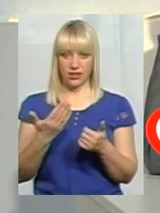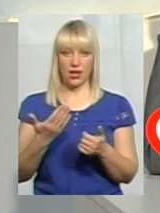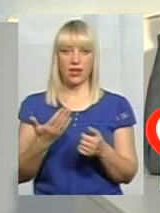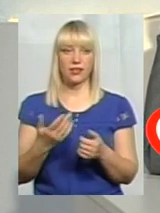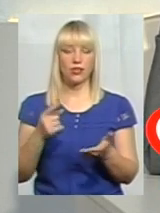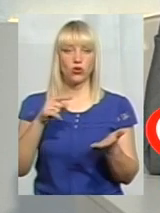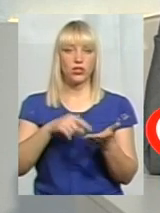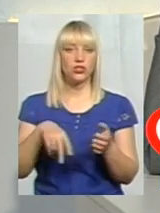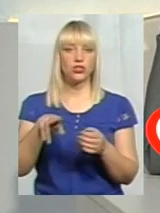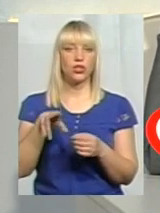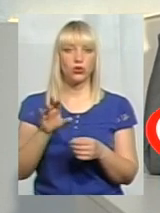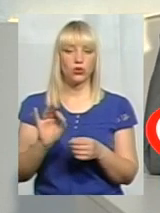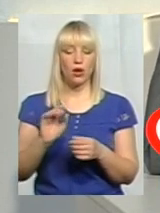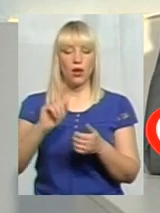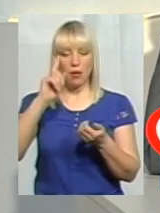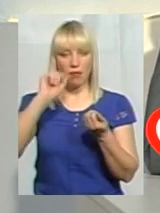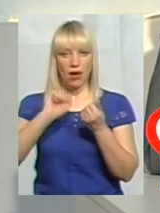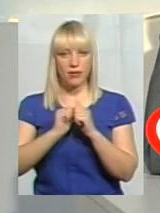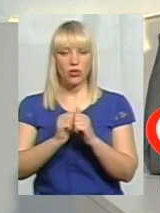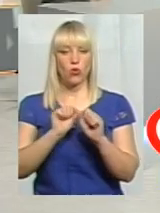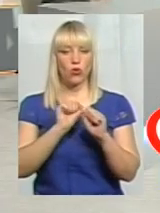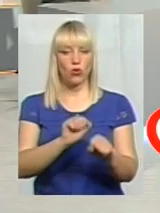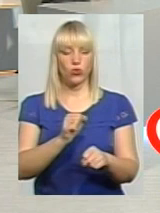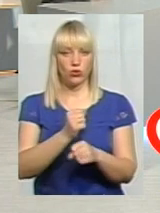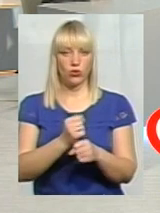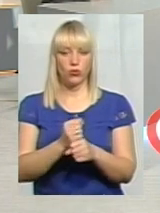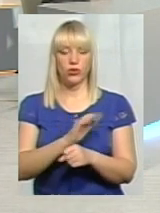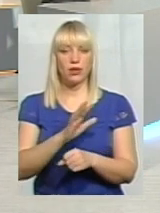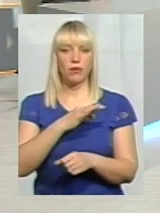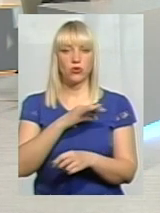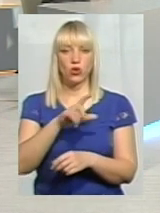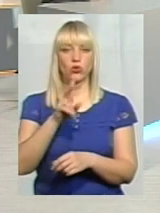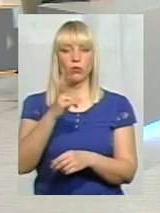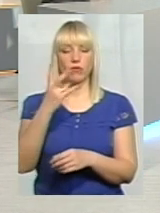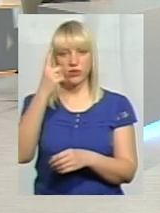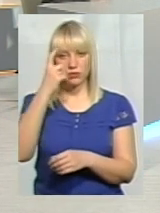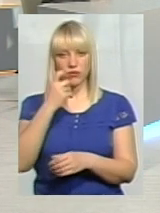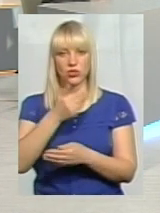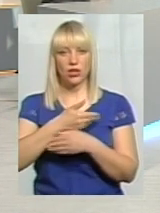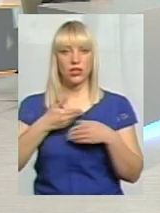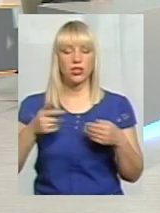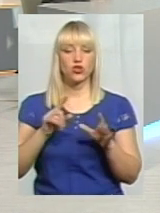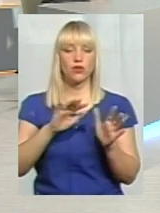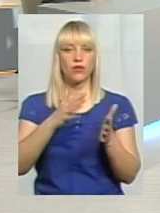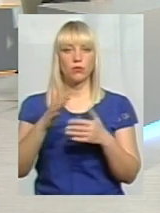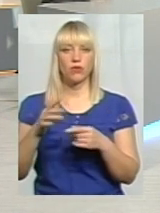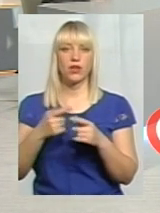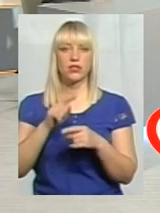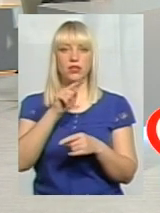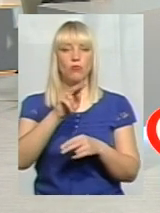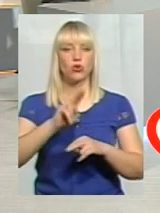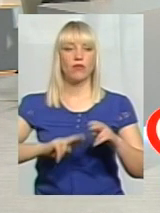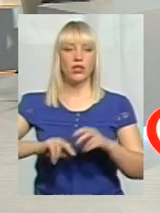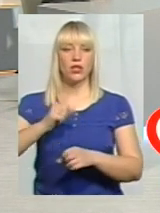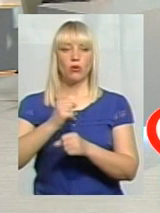'яткоохорони роботи, до небайдужих жителів, які мають зразу ж сповіщати нам, що відбуваються ті певні будівельні роботи,